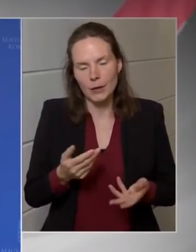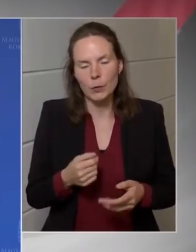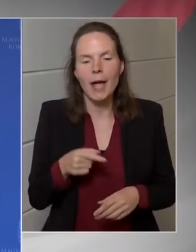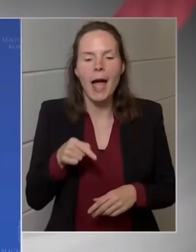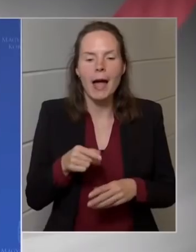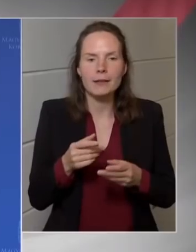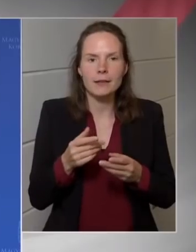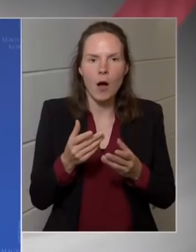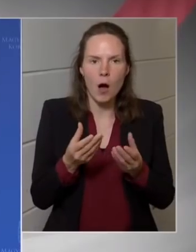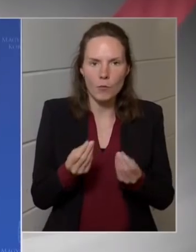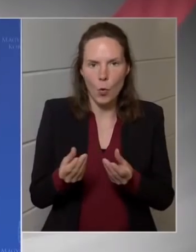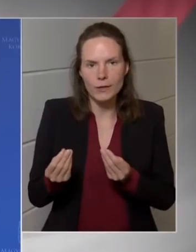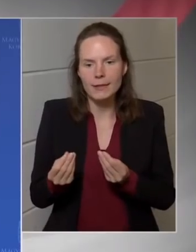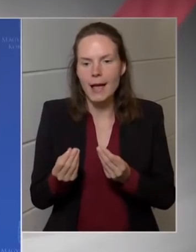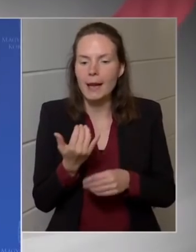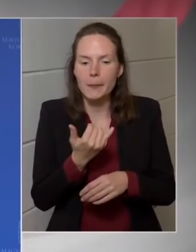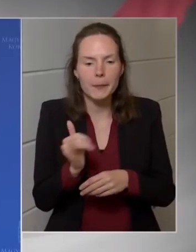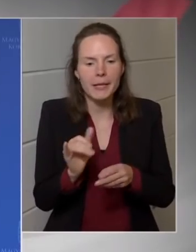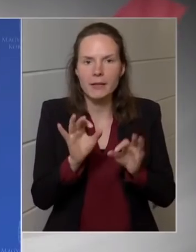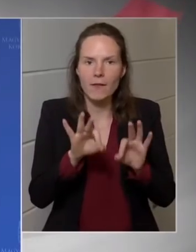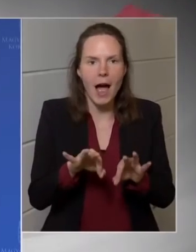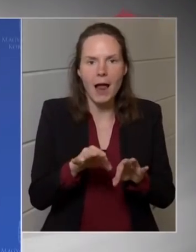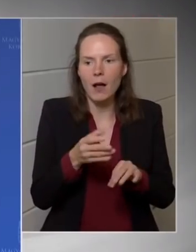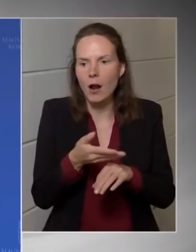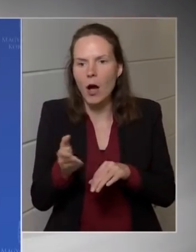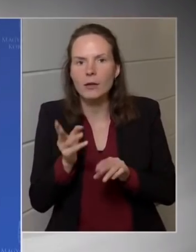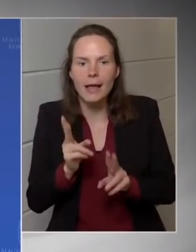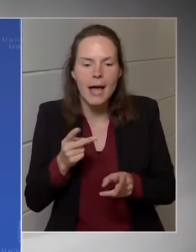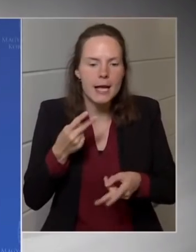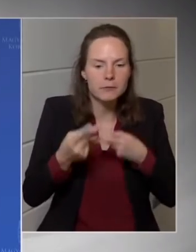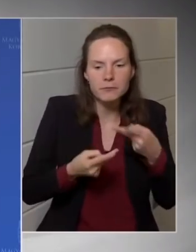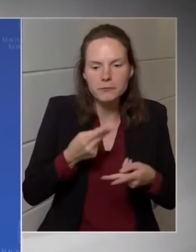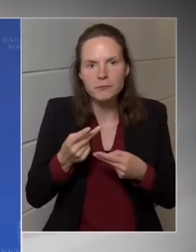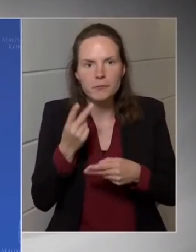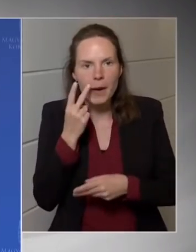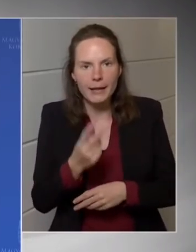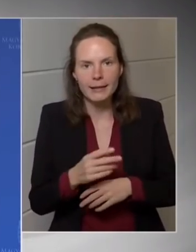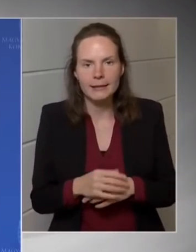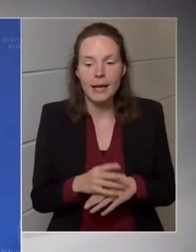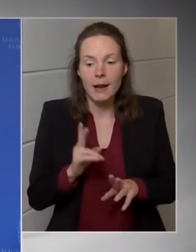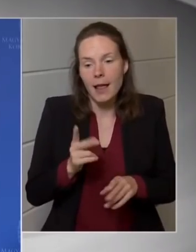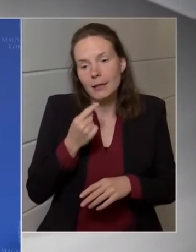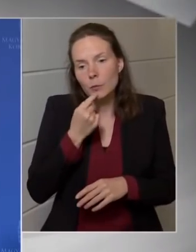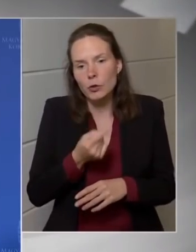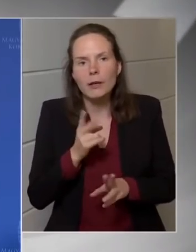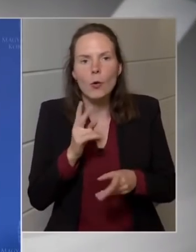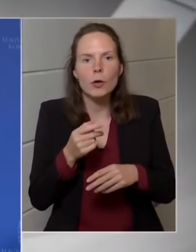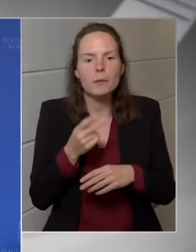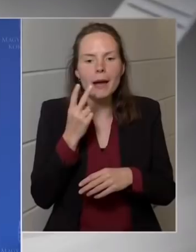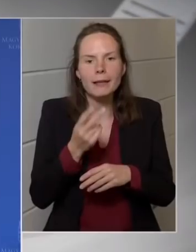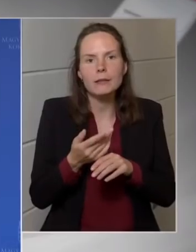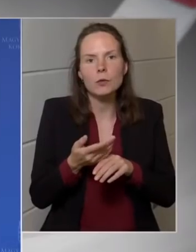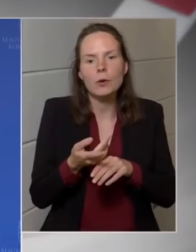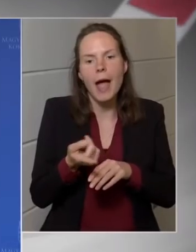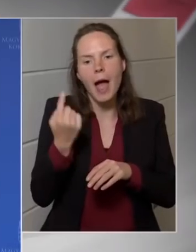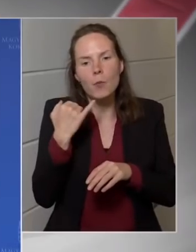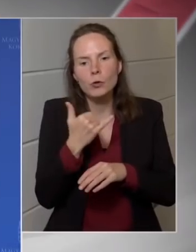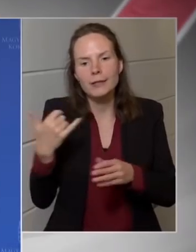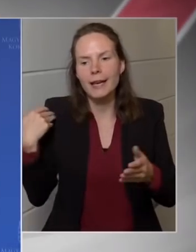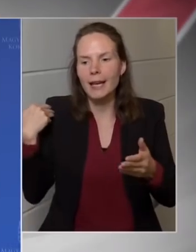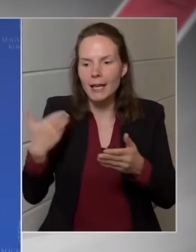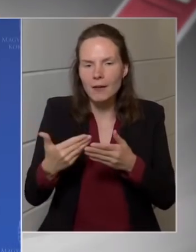minden egyes vállalatnál el lehet végezni. Mondhatom úgy, hogy megnézzük az elmúlt évek átlagos profitabilitását,